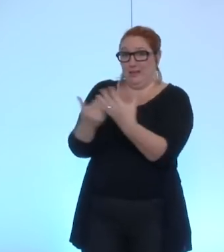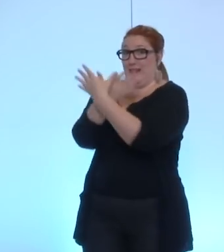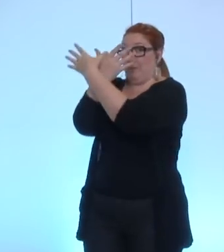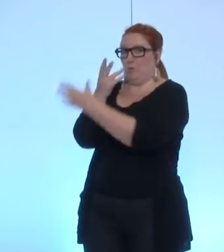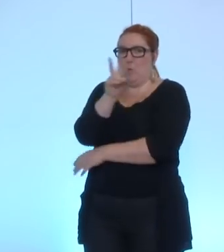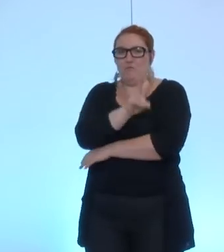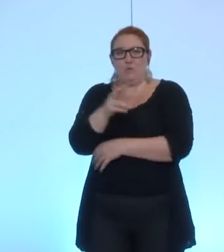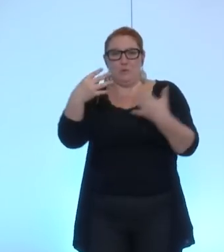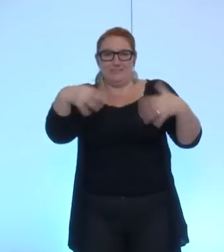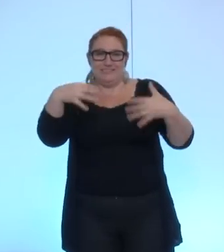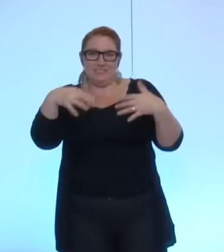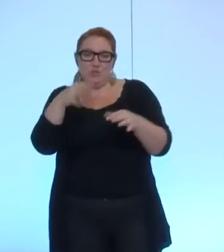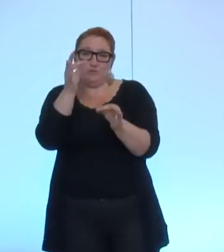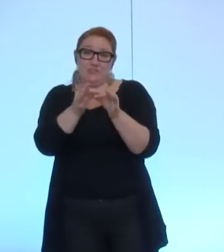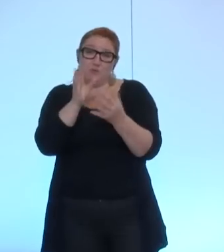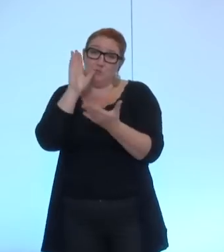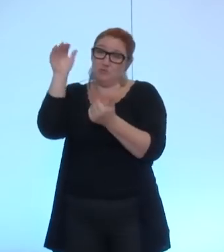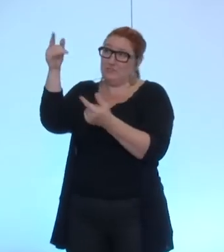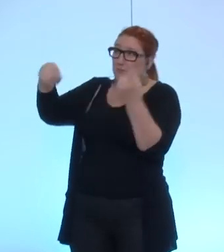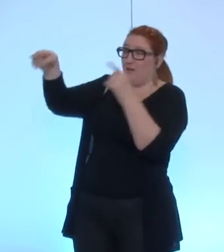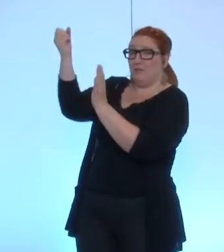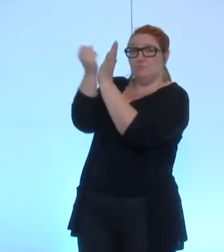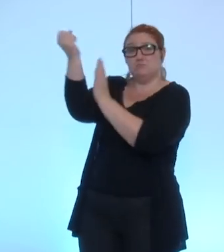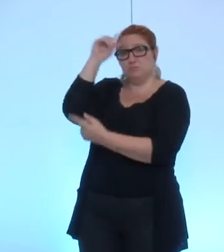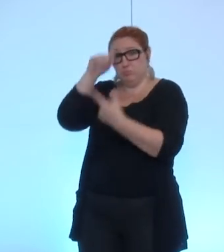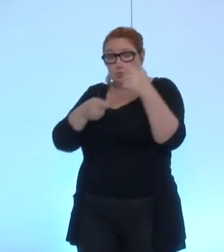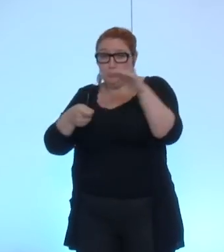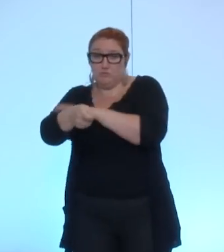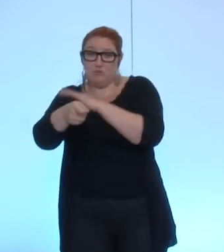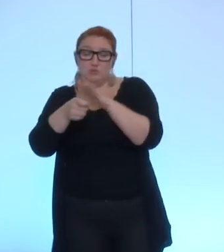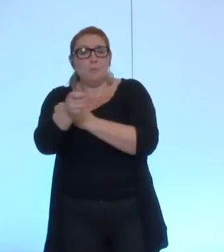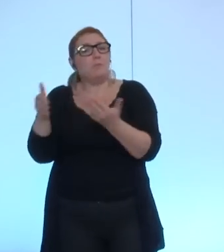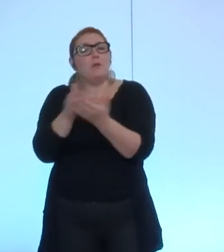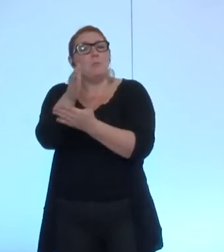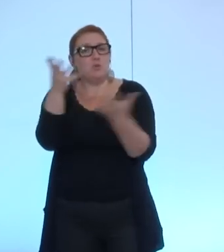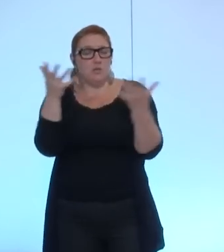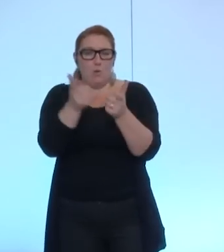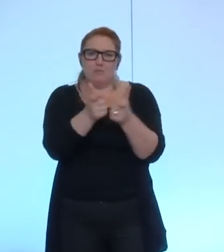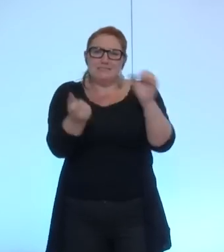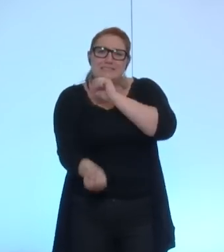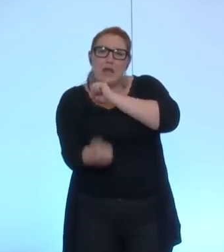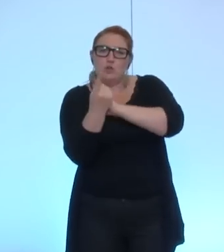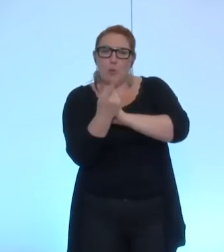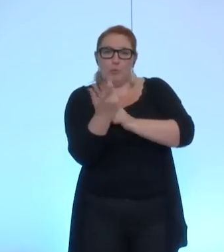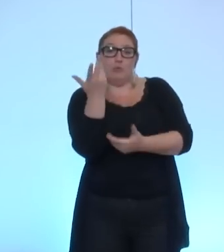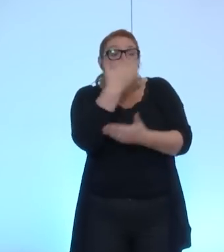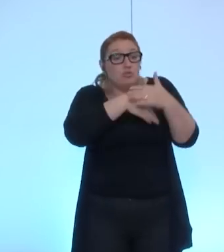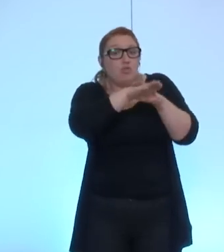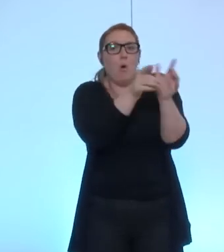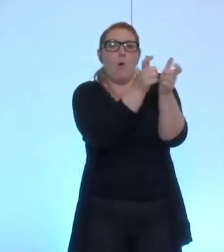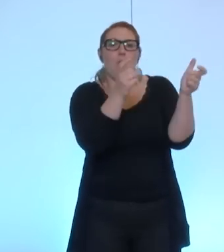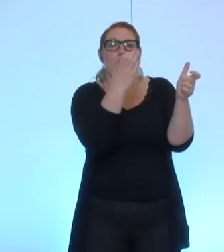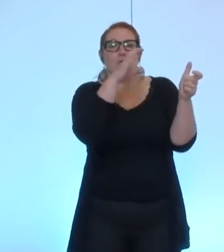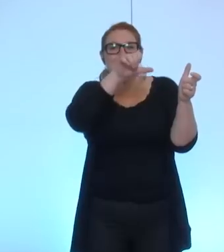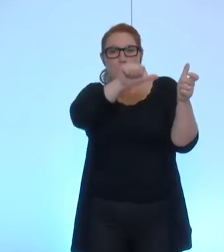septembre, vont approuver pour une subvention est une création, une start-up du CEA dans lequel